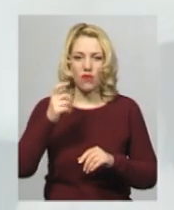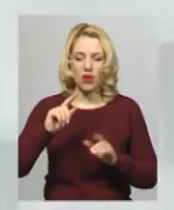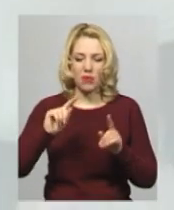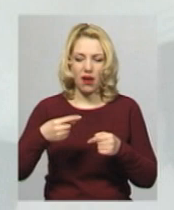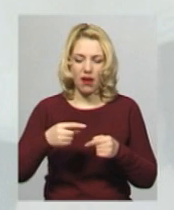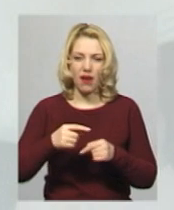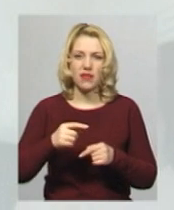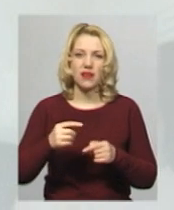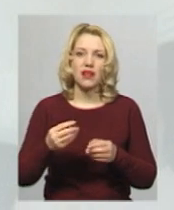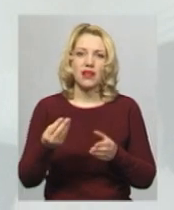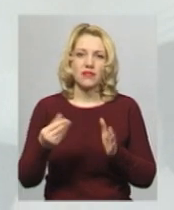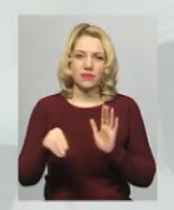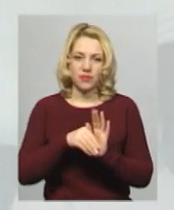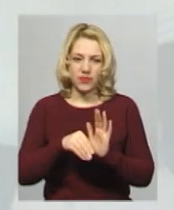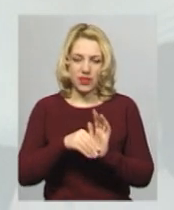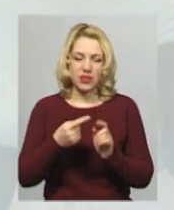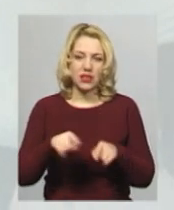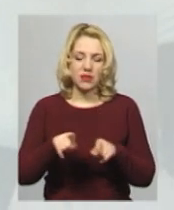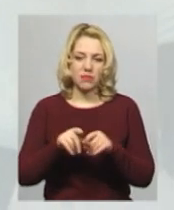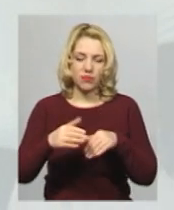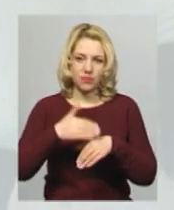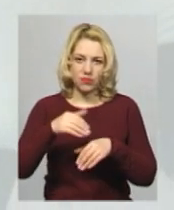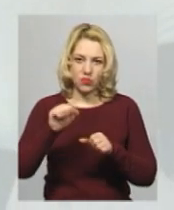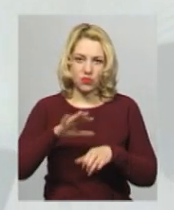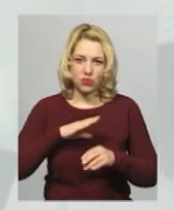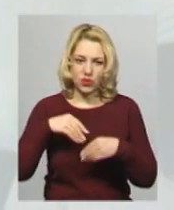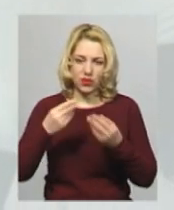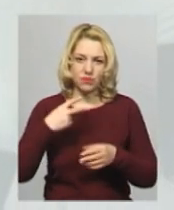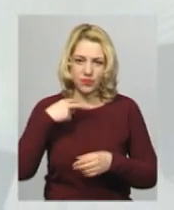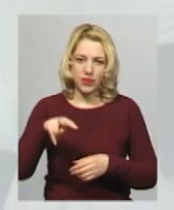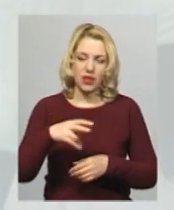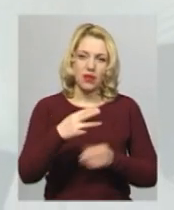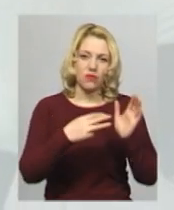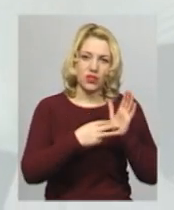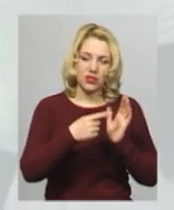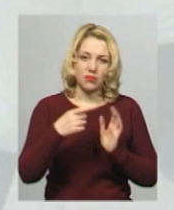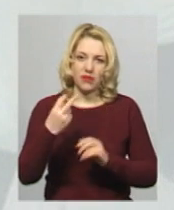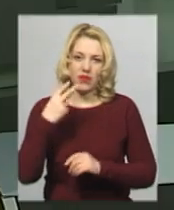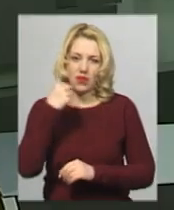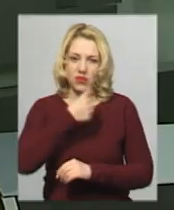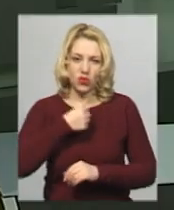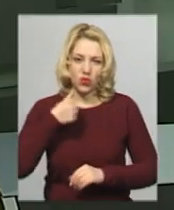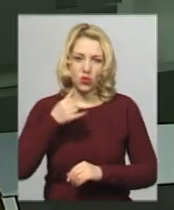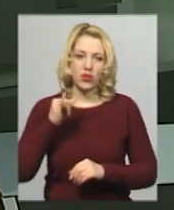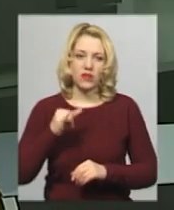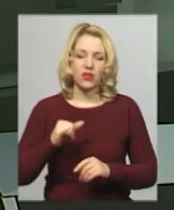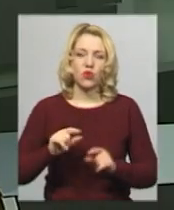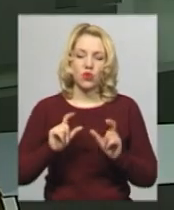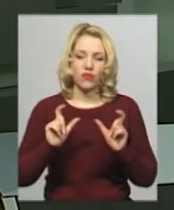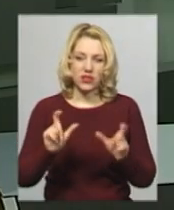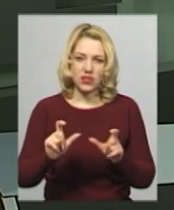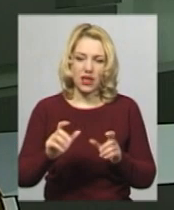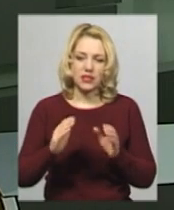неправомірної вигоди. Санкція статті передбачає позбавлення волі строком від 8 до 12 років з конфіскацією майна та з